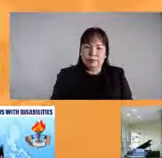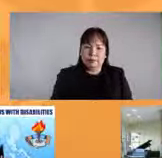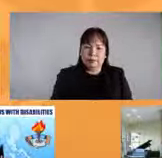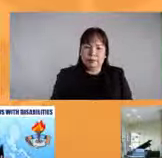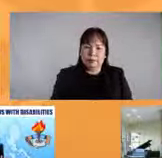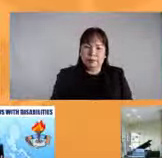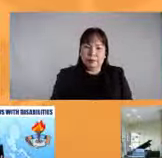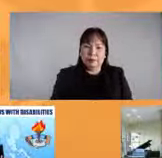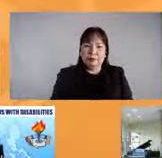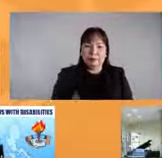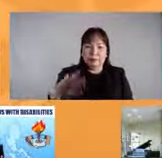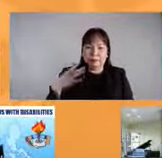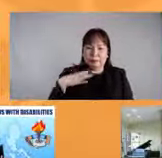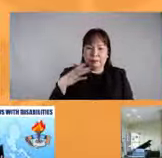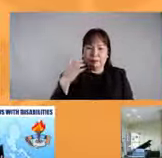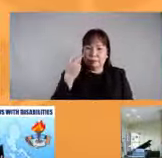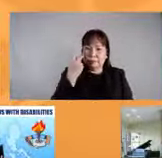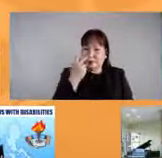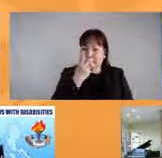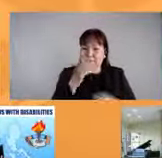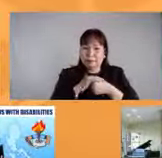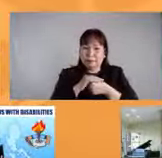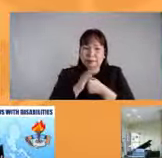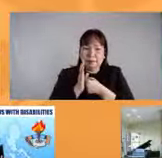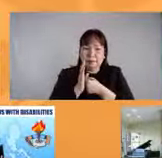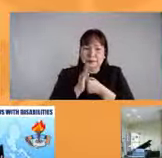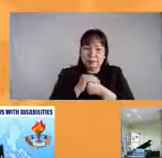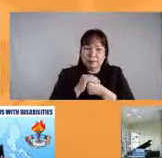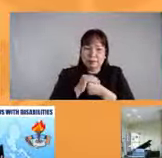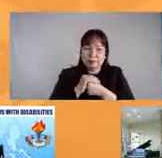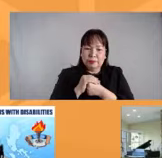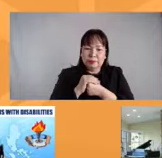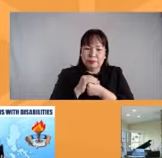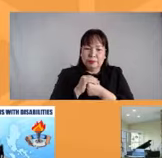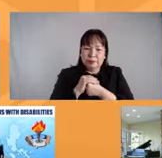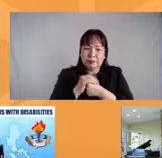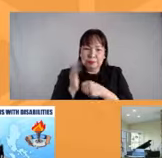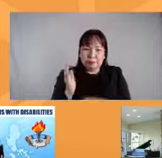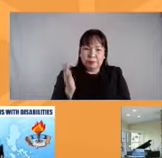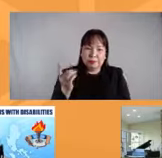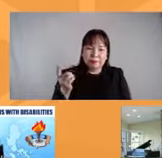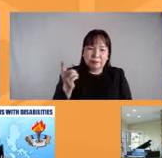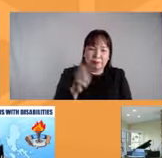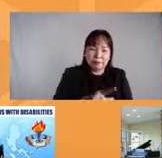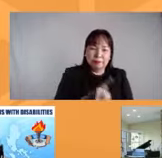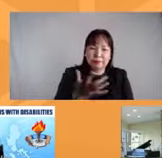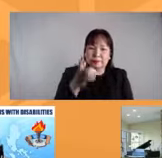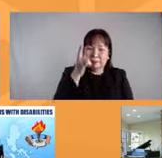Okay, while waiting for Miss Ma'am Chrissy, siguro diretsyo muna po tayo kay